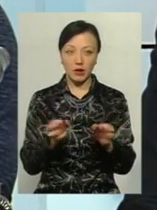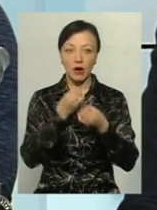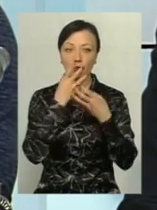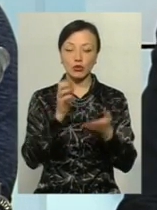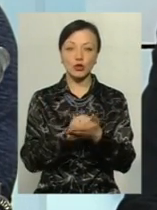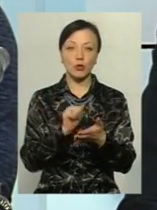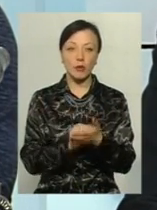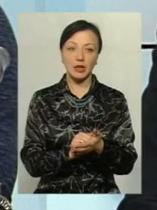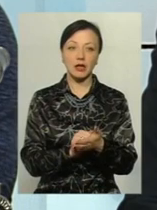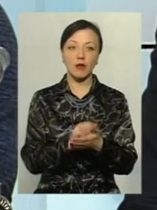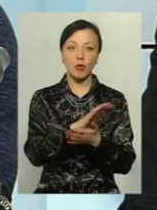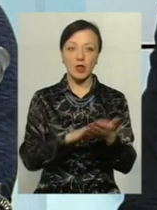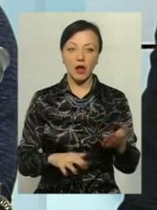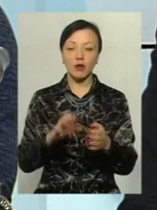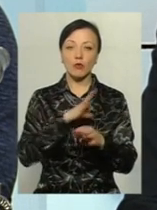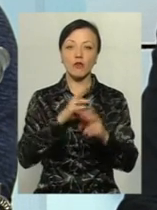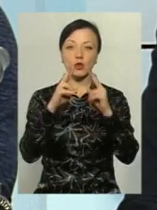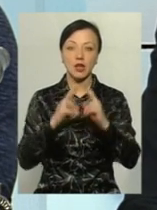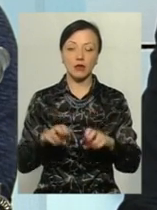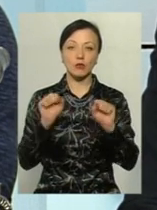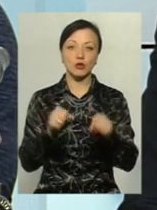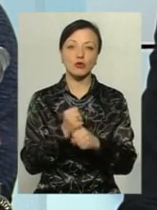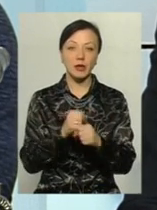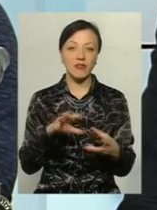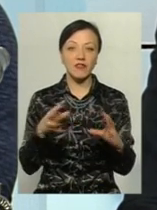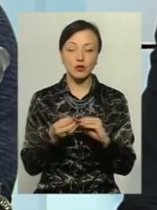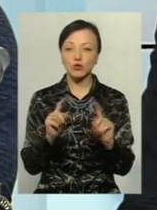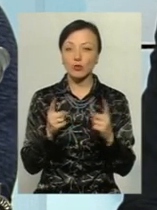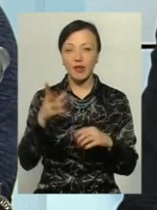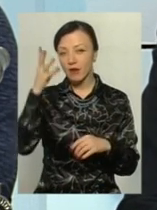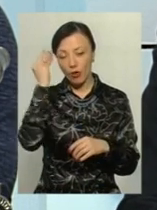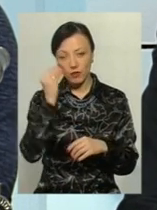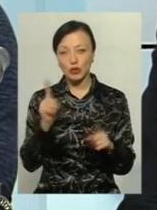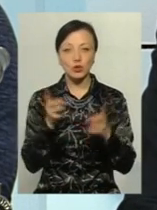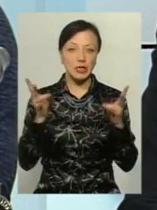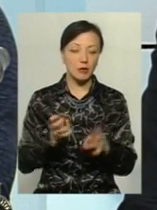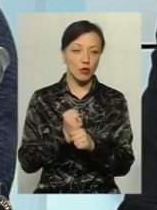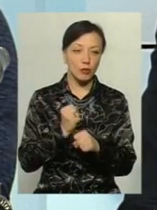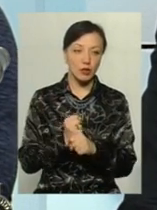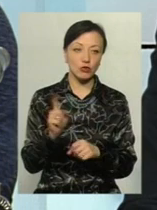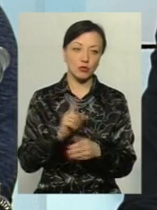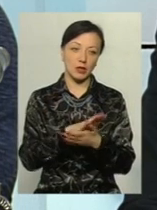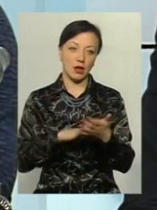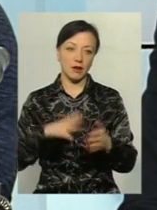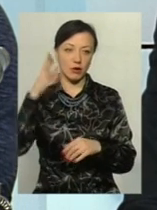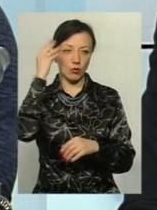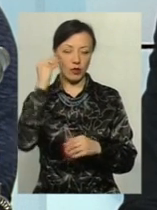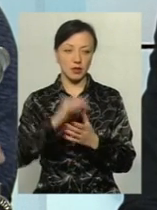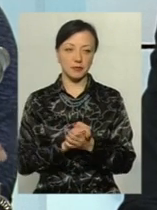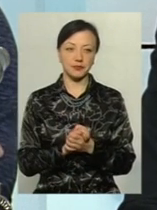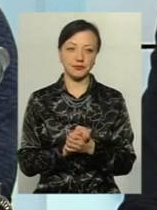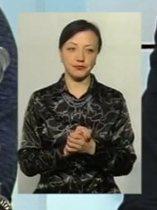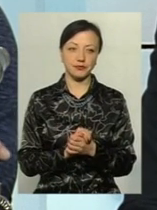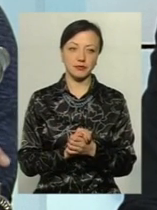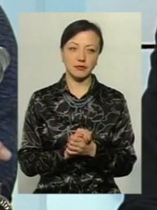хороші документи, які б в подальшому був розглянути, і можна було б зробити висновки, чому не враховано, і що треба робити для того, щоб далі врахувати. Тому